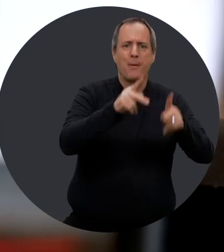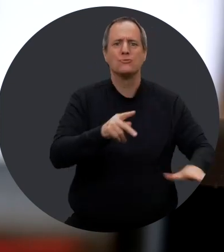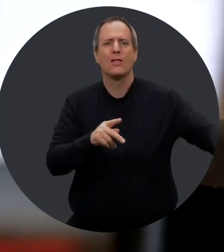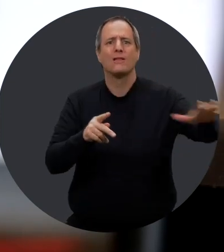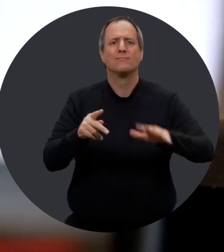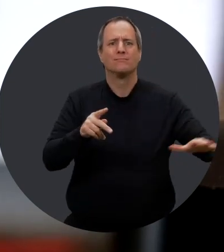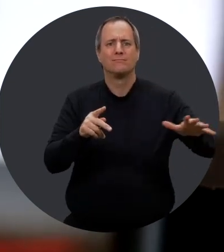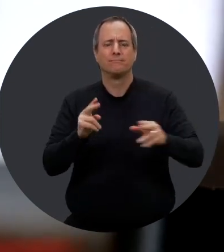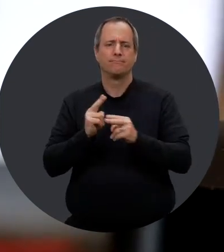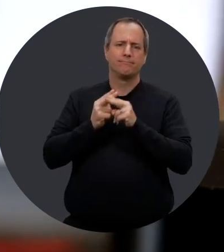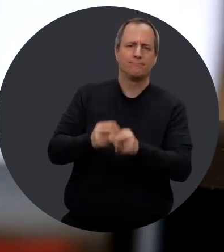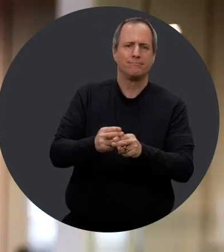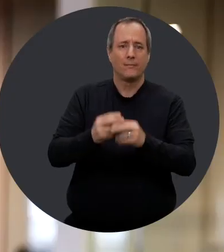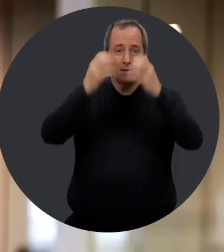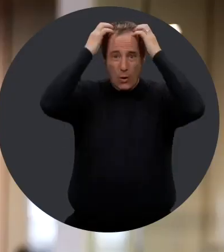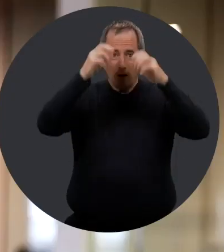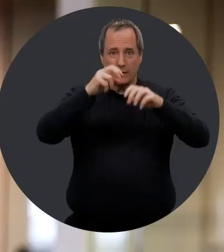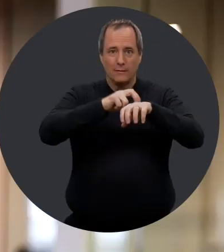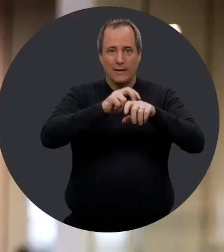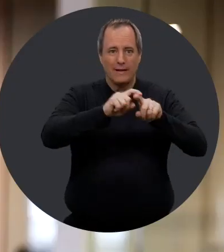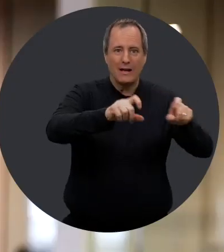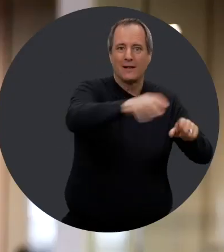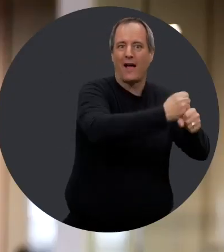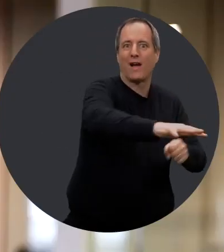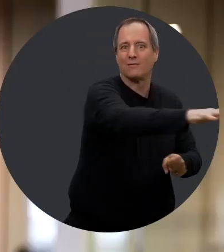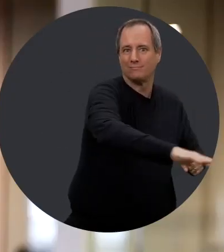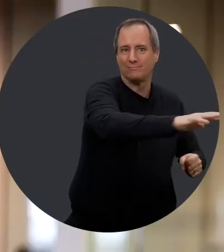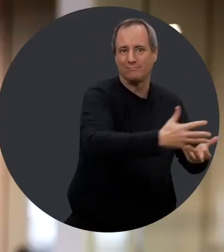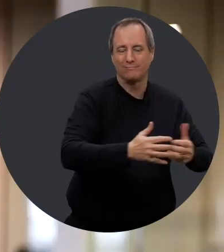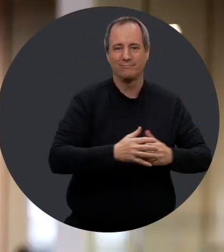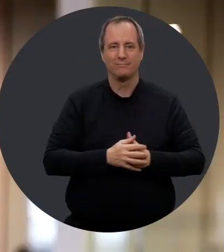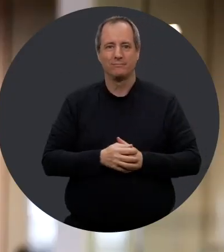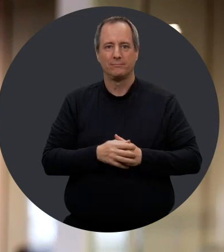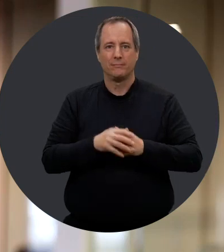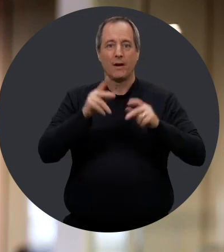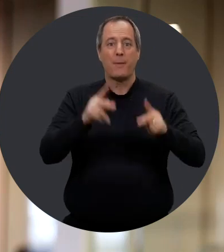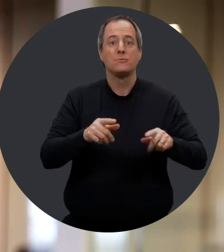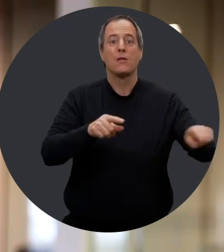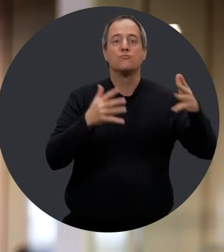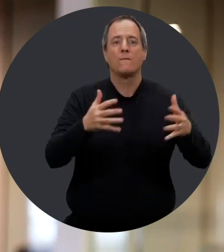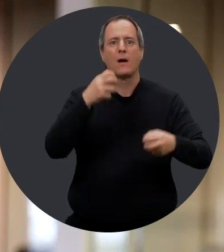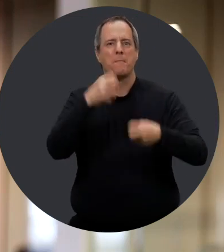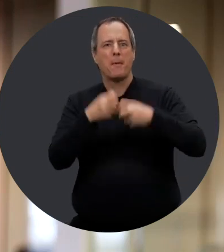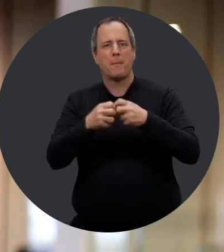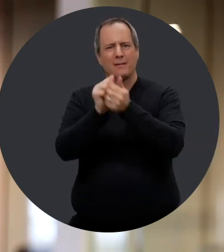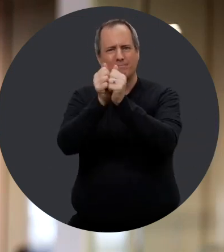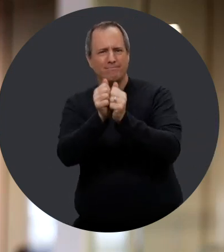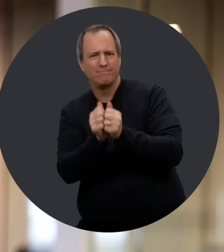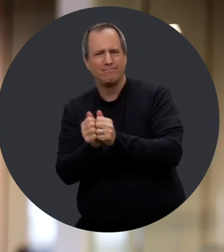'on appelle « neurodiverses » dans le milieu de travail. Ces gens-là, souvent, ont des problématiques d'adaptation